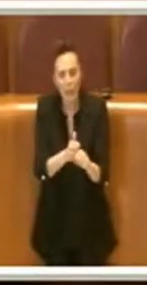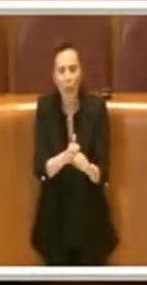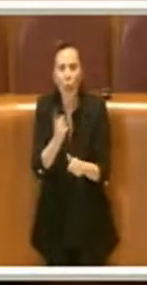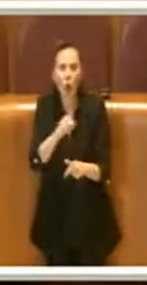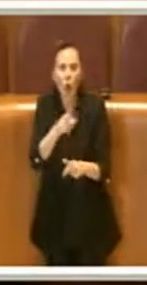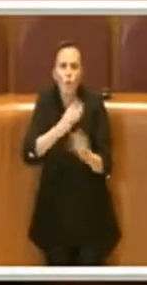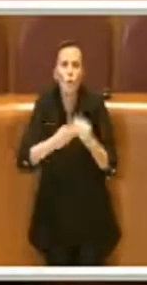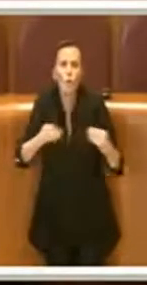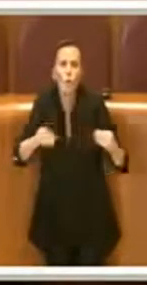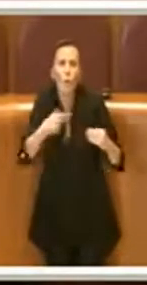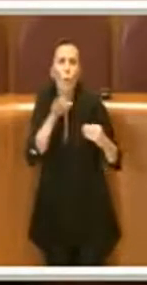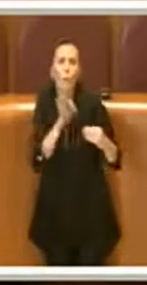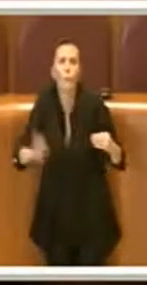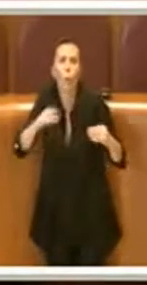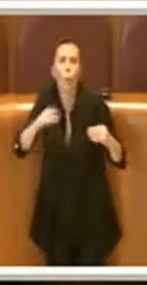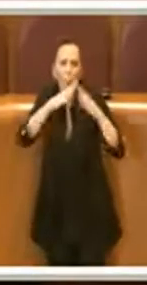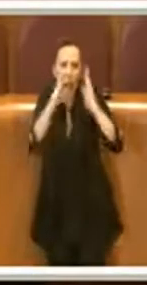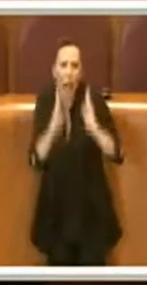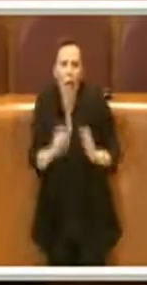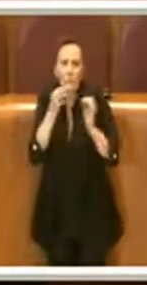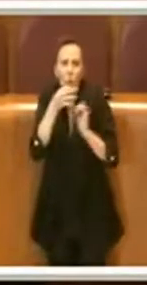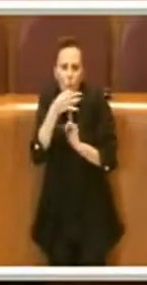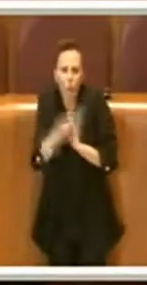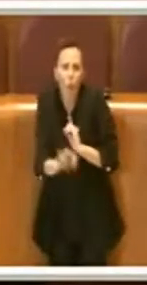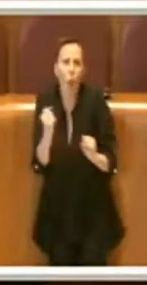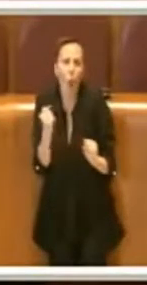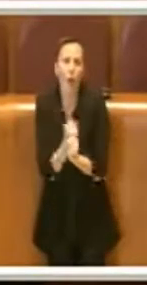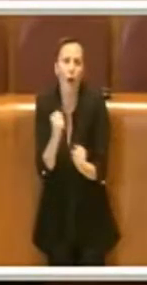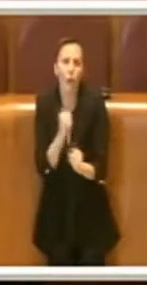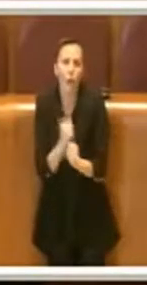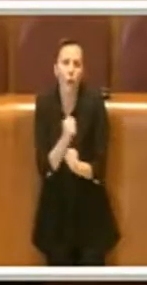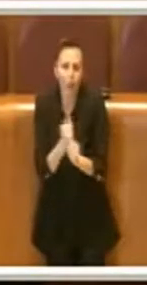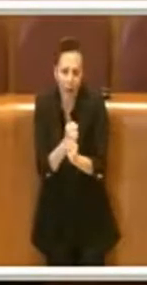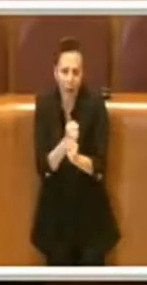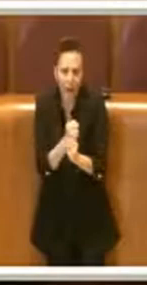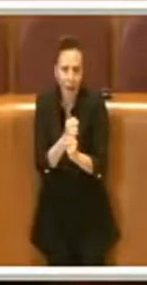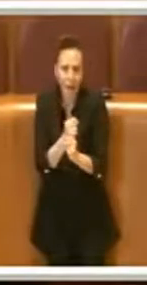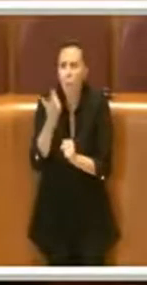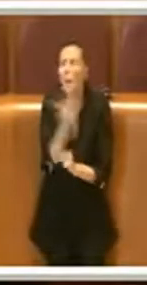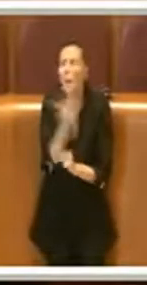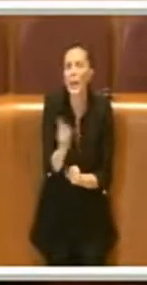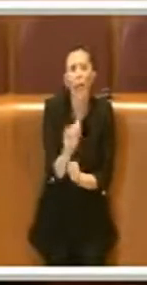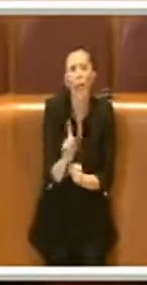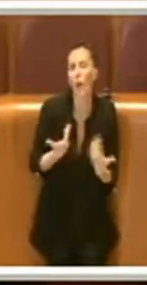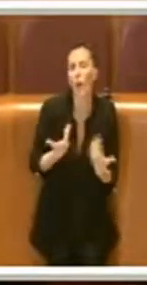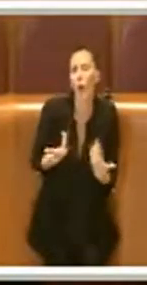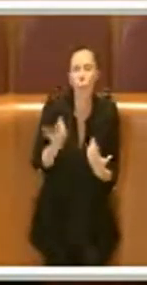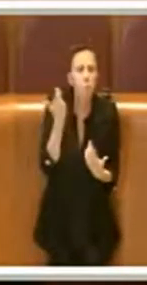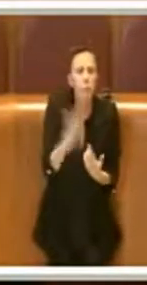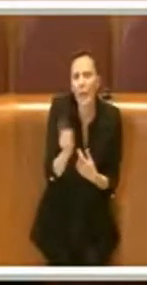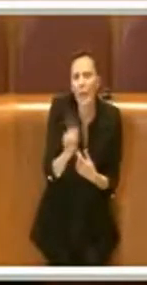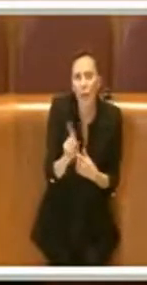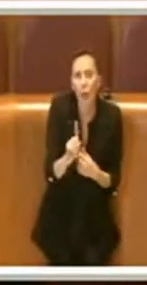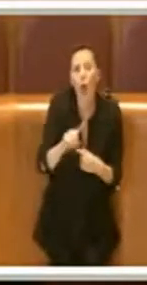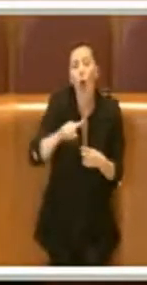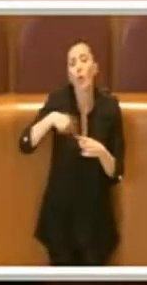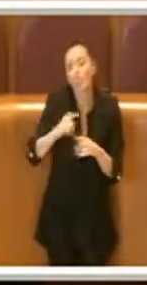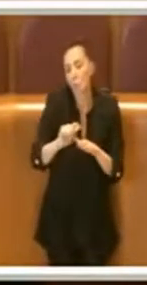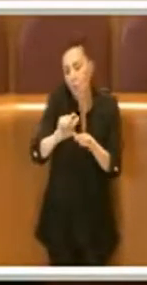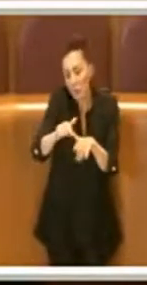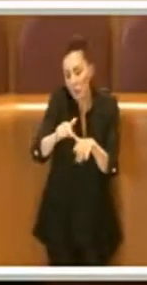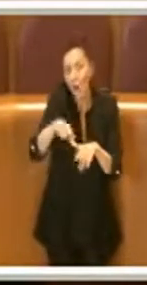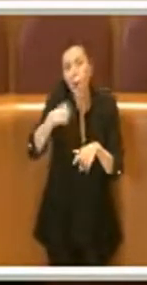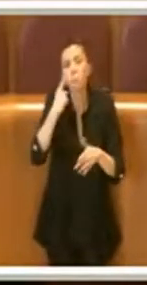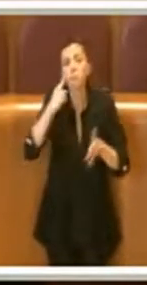casa. Quindi perché non continuare a farlo da casa in sicurezza per qualche altra settimana e poi tornare tutti in